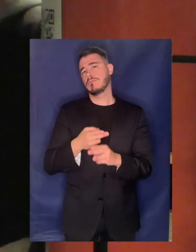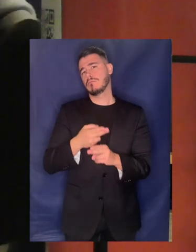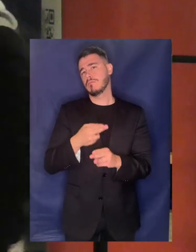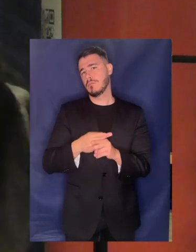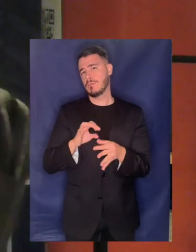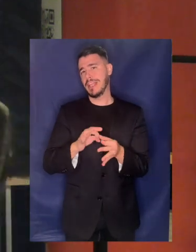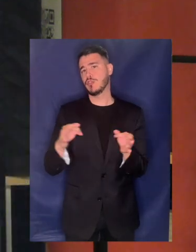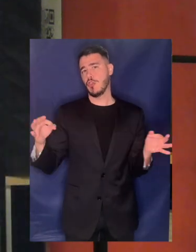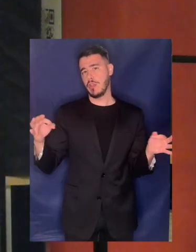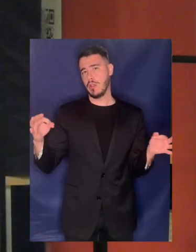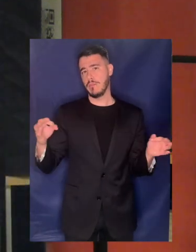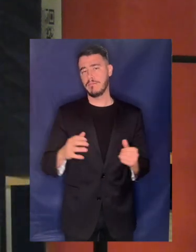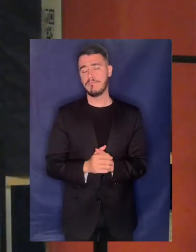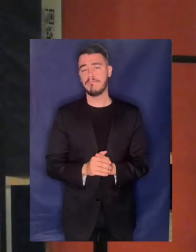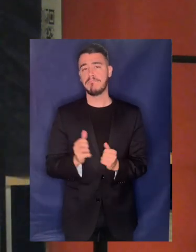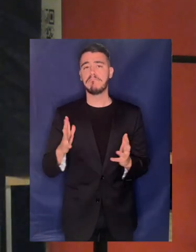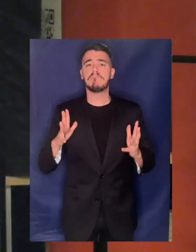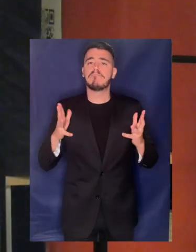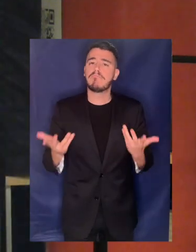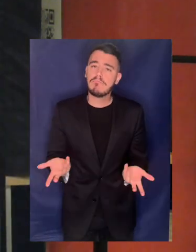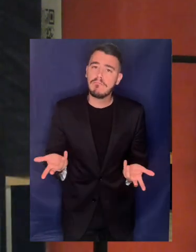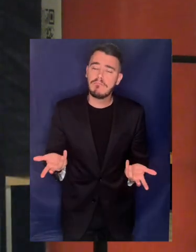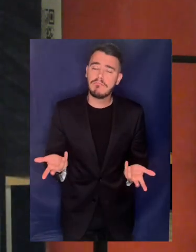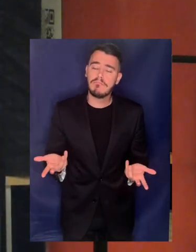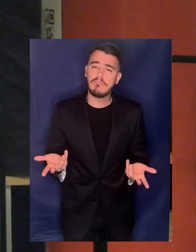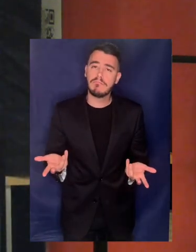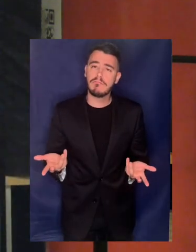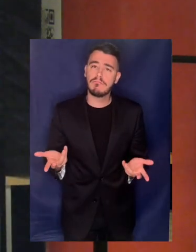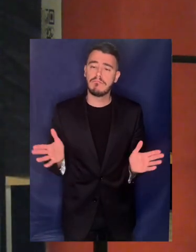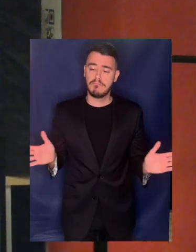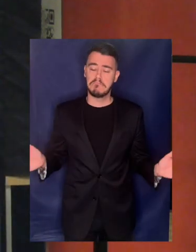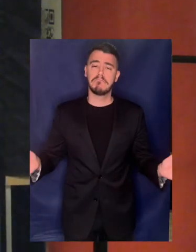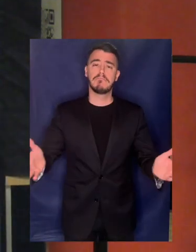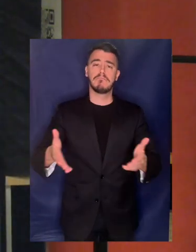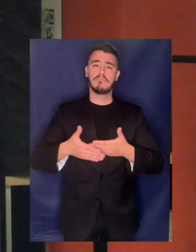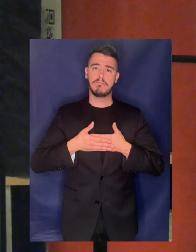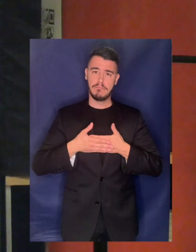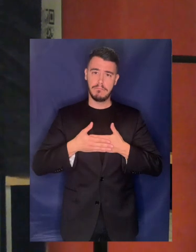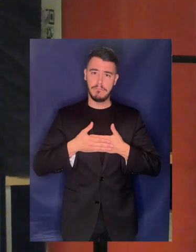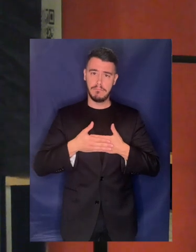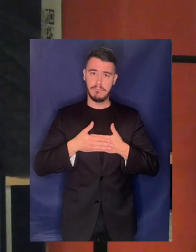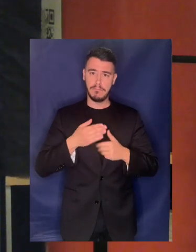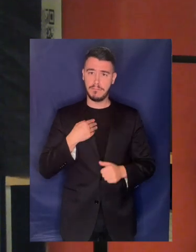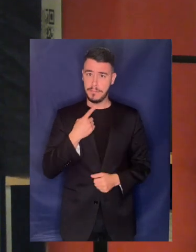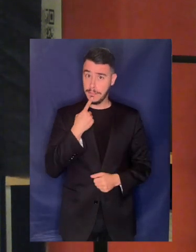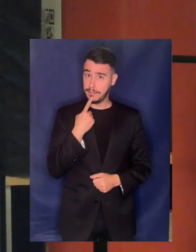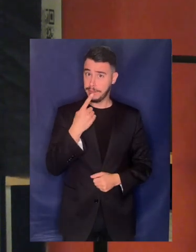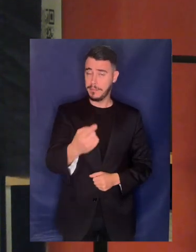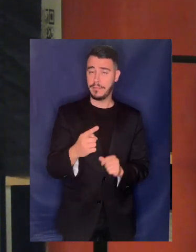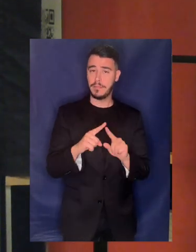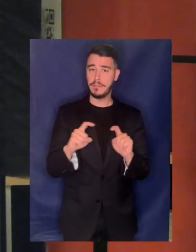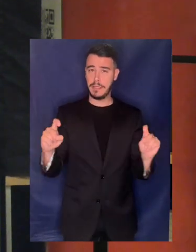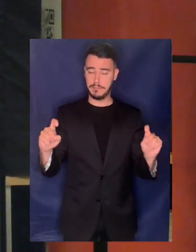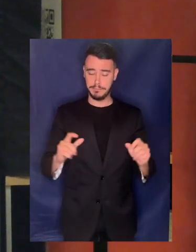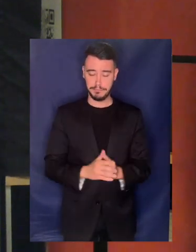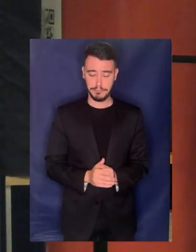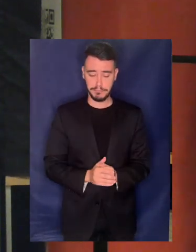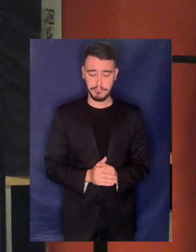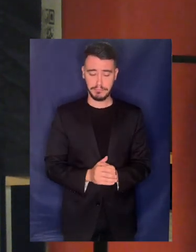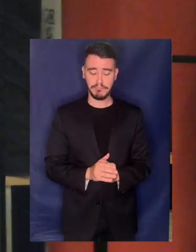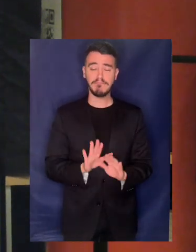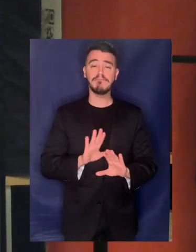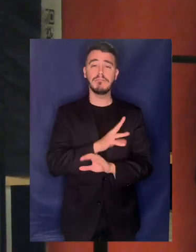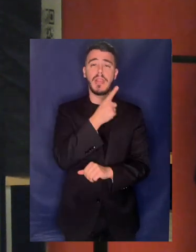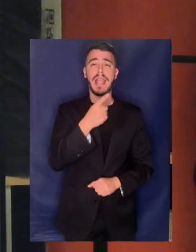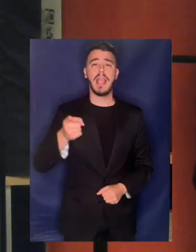Άρα για να κλείσουμε λέω το εξής Έχουμε αδιαφισβήτητα και